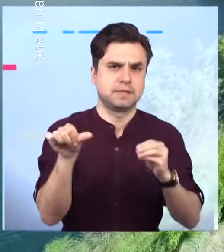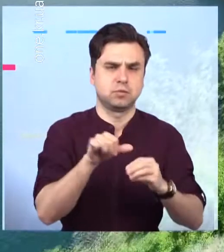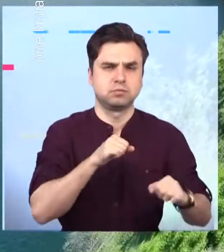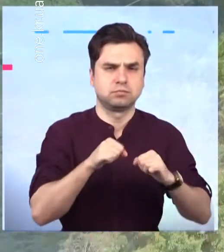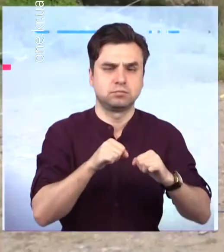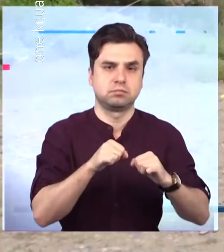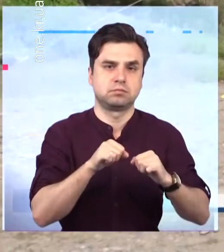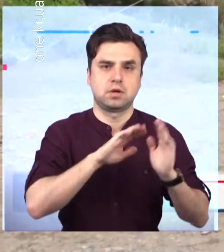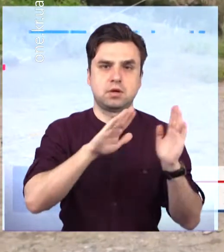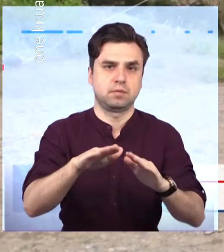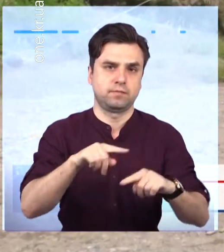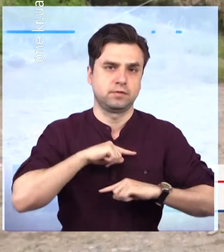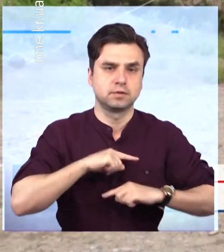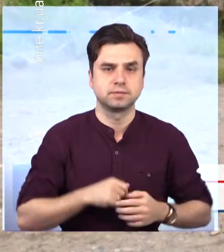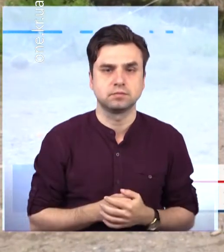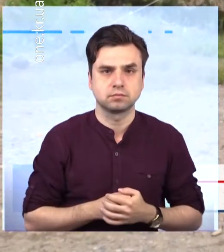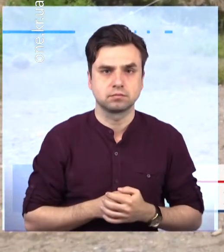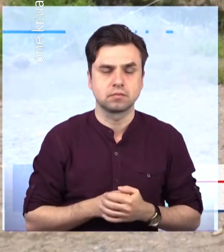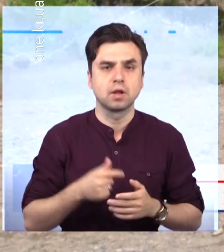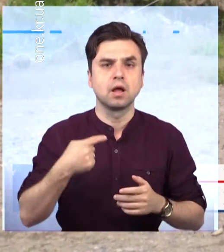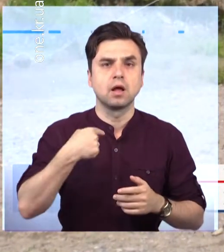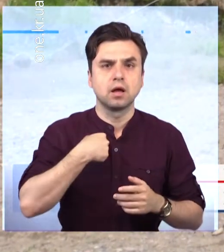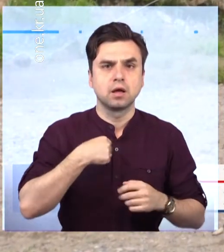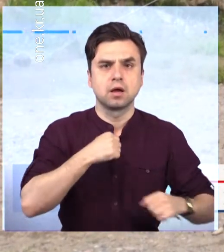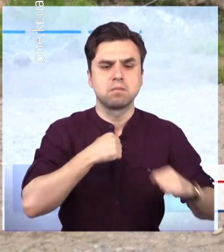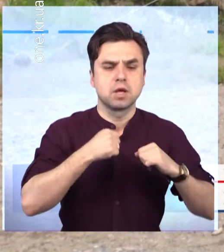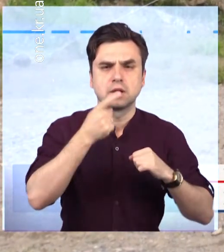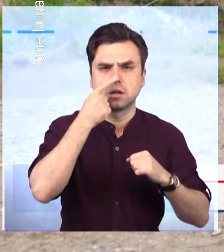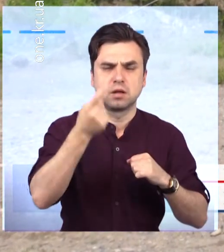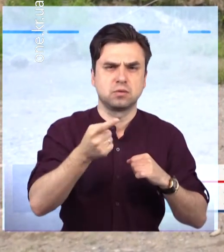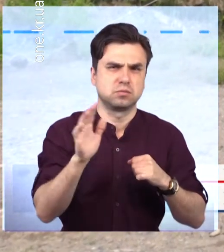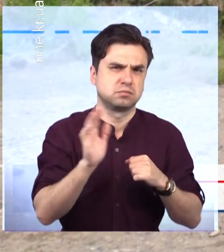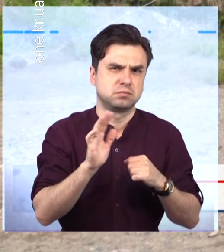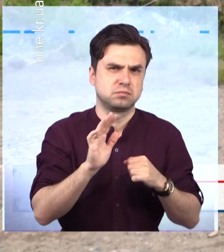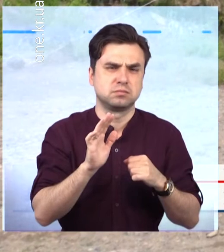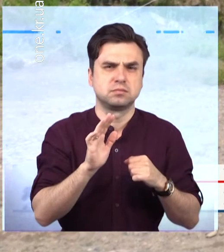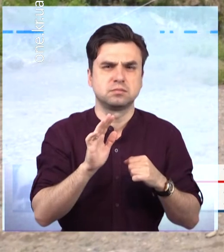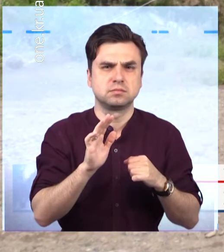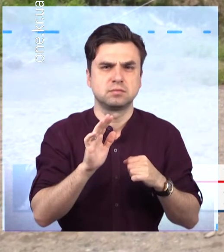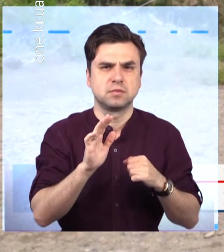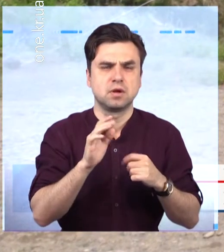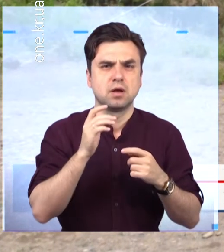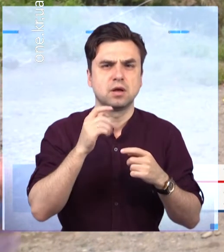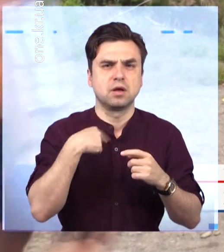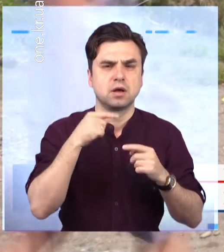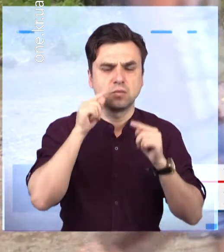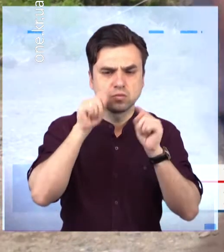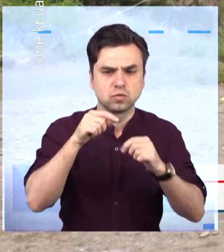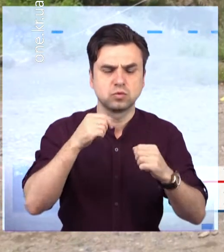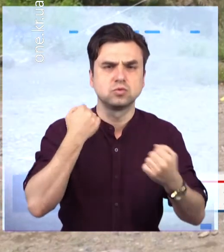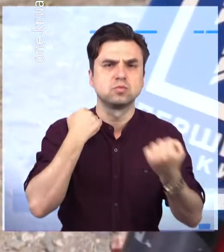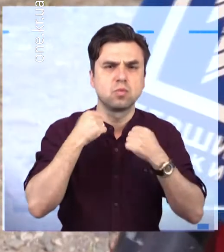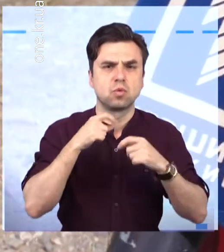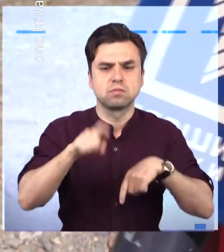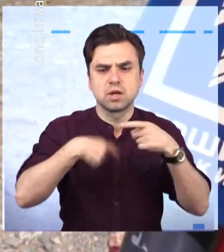ніж за 10 хвилин. Я так сильно не займаюся, я тільки марафони бігаю, траву, все таке, а так тільки не